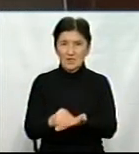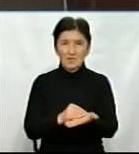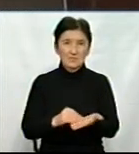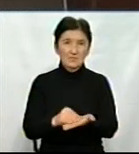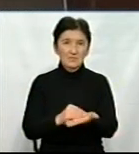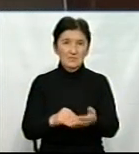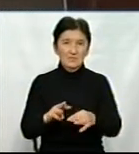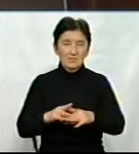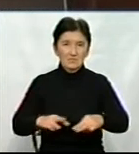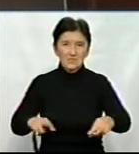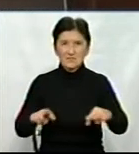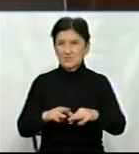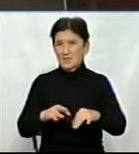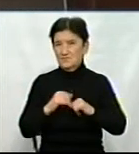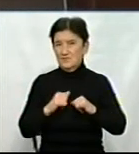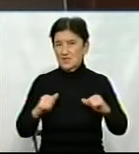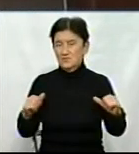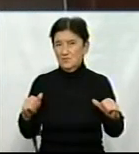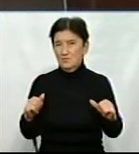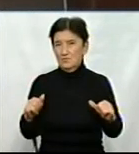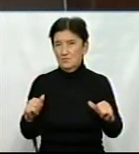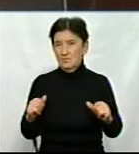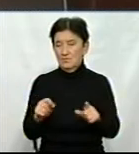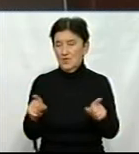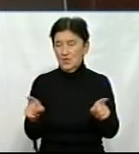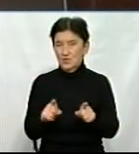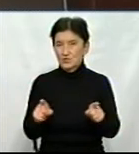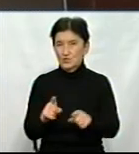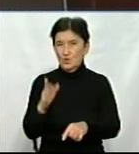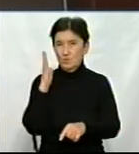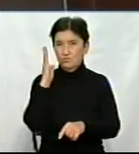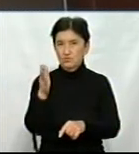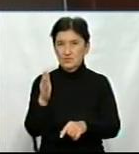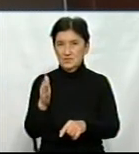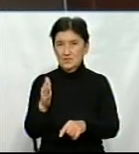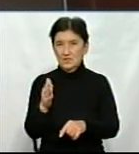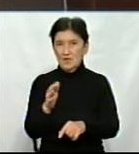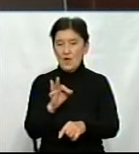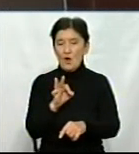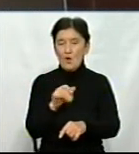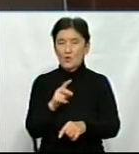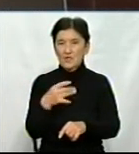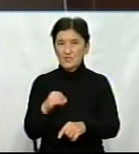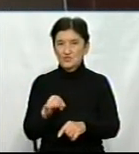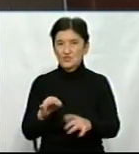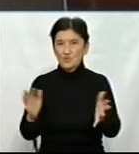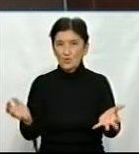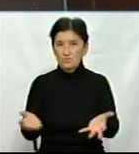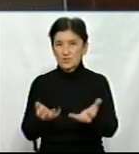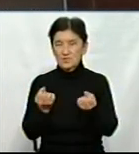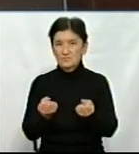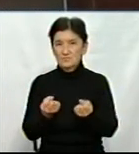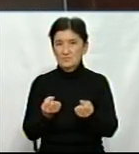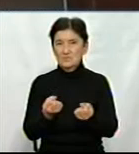Міністерство економічного розвитку і торгівлі, що буде підтримка органічного виробництва, підтримка кастової